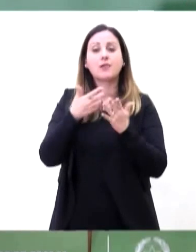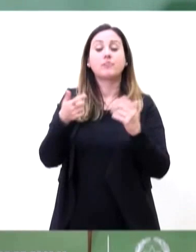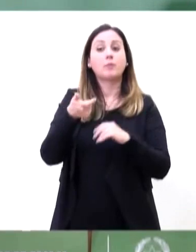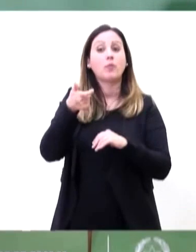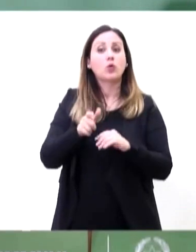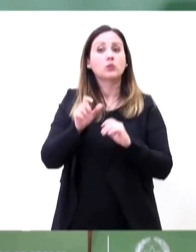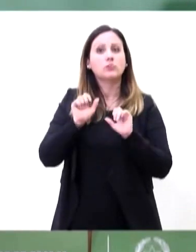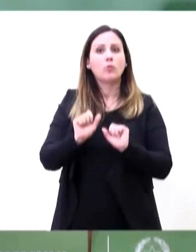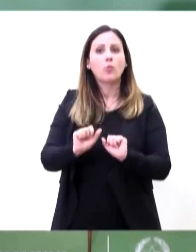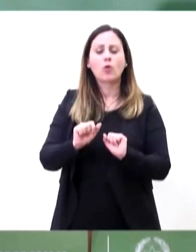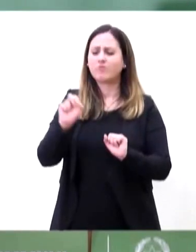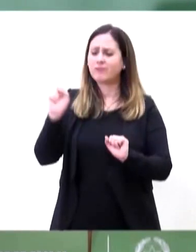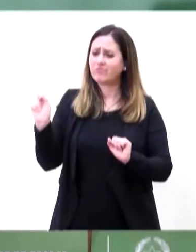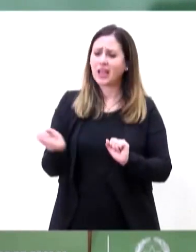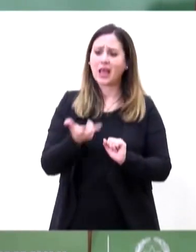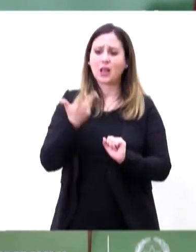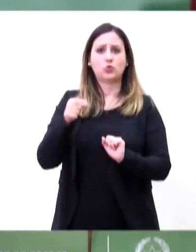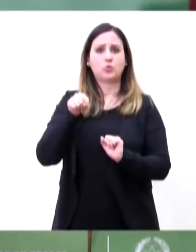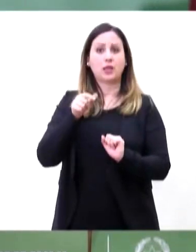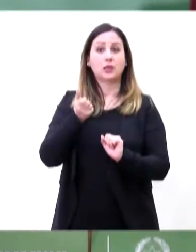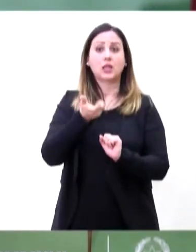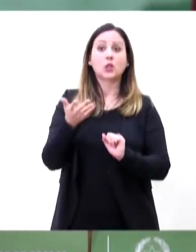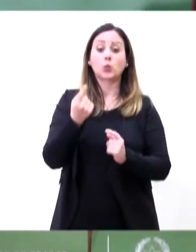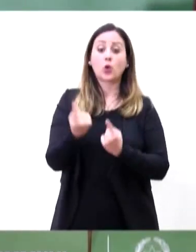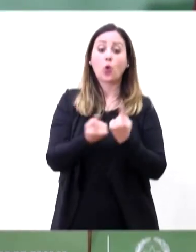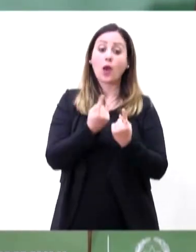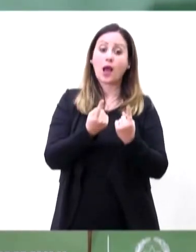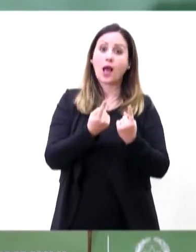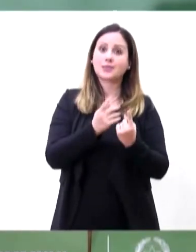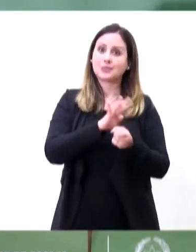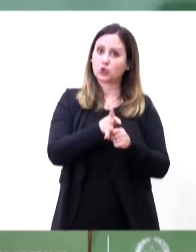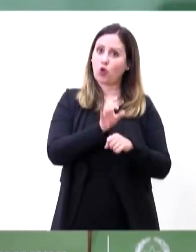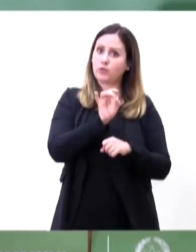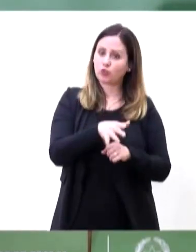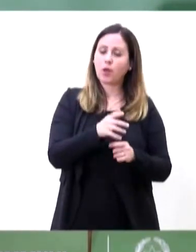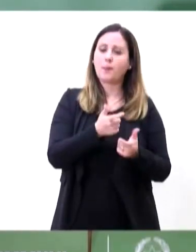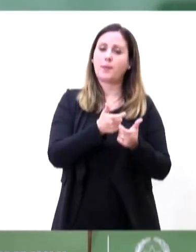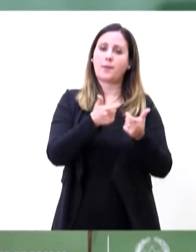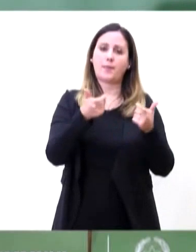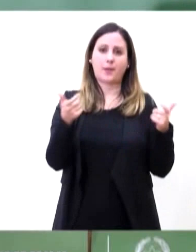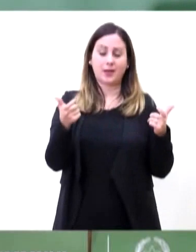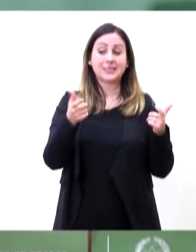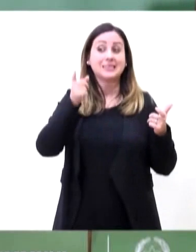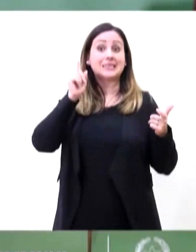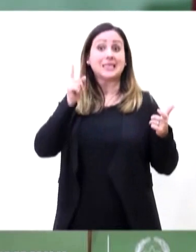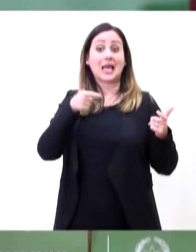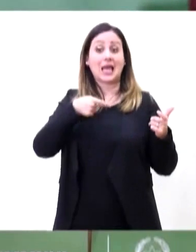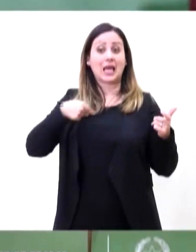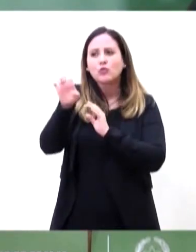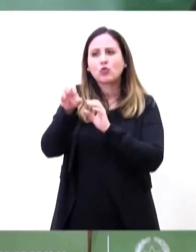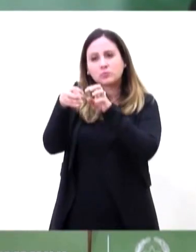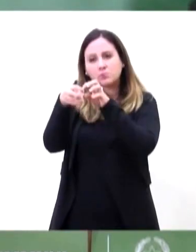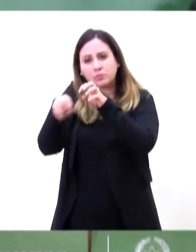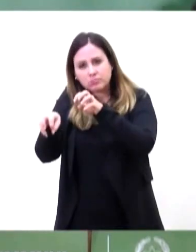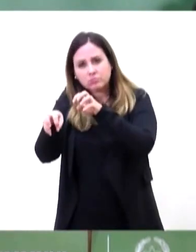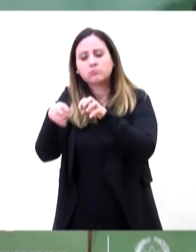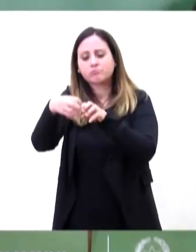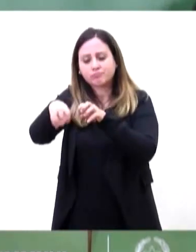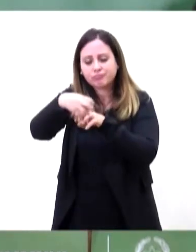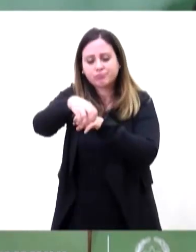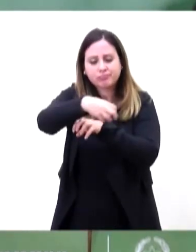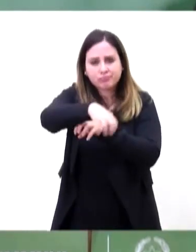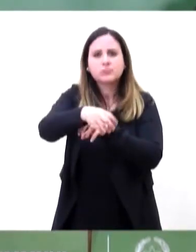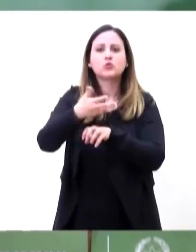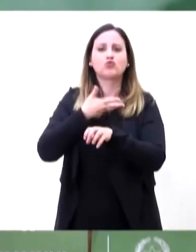rapidamente a una crescita del numero di nuovi casi, se non si rafforzano e innalzano le misure. E questo ovviamente,